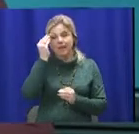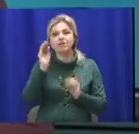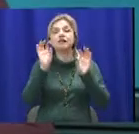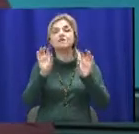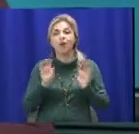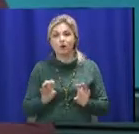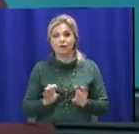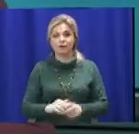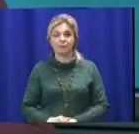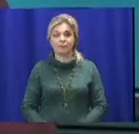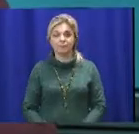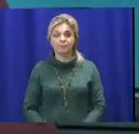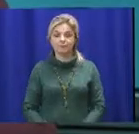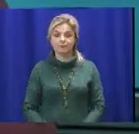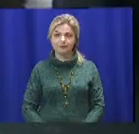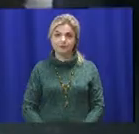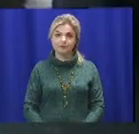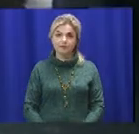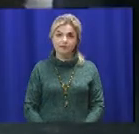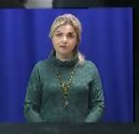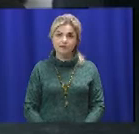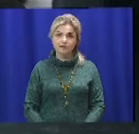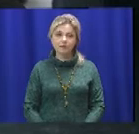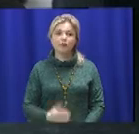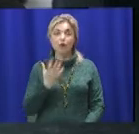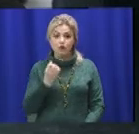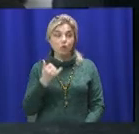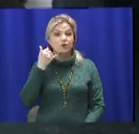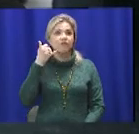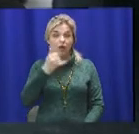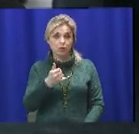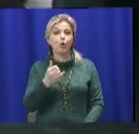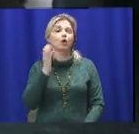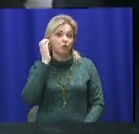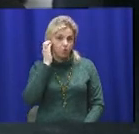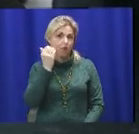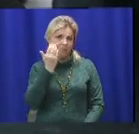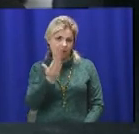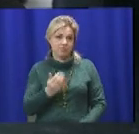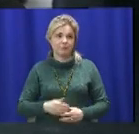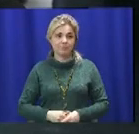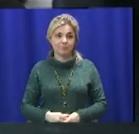яких-то рішень. У нас ще дзвіночок, ми вас слухаємо.